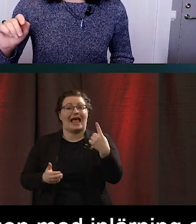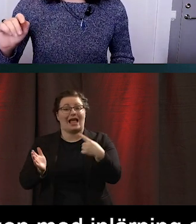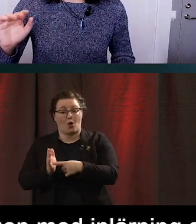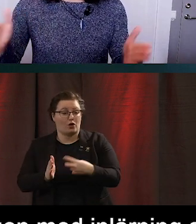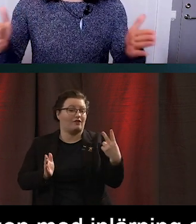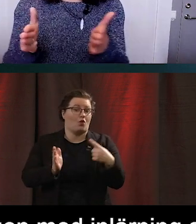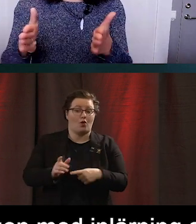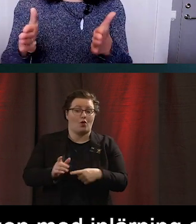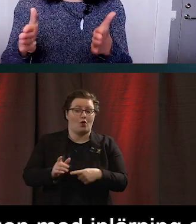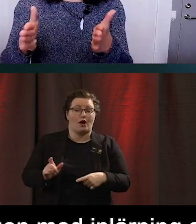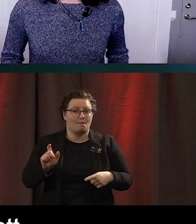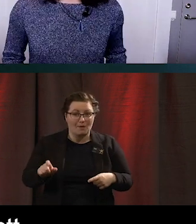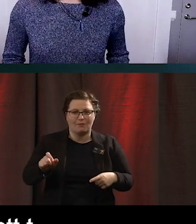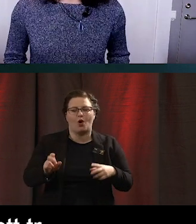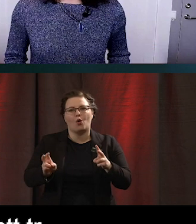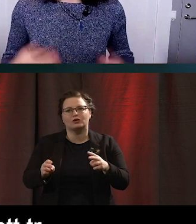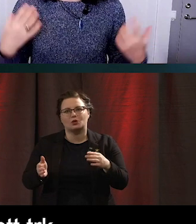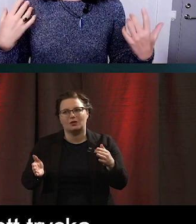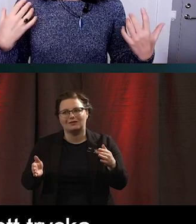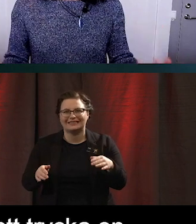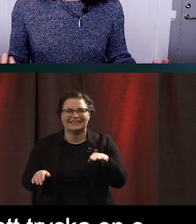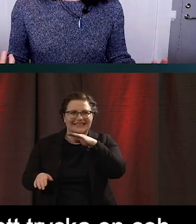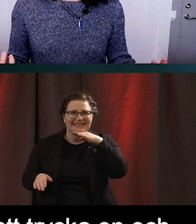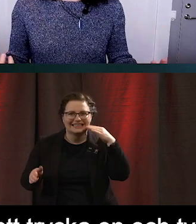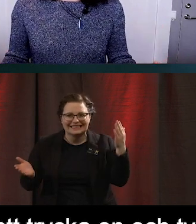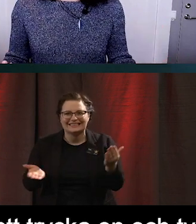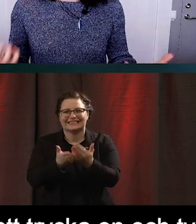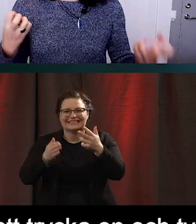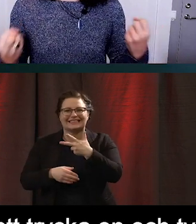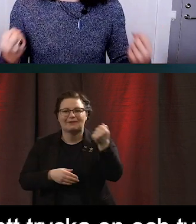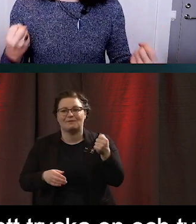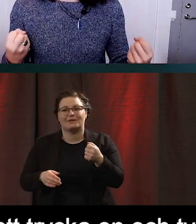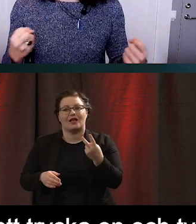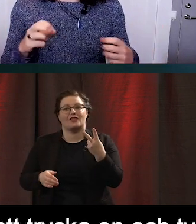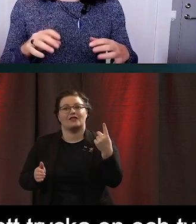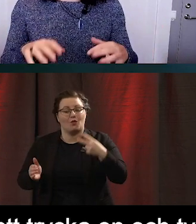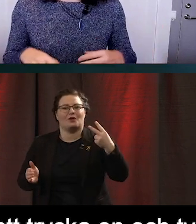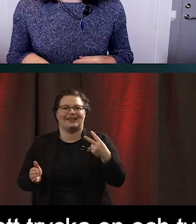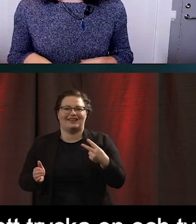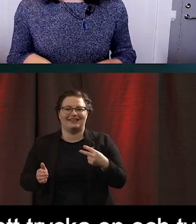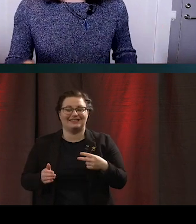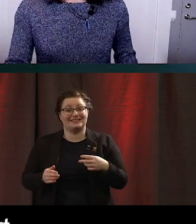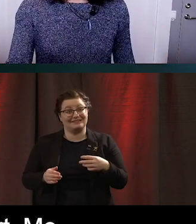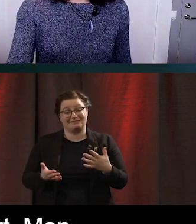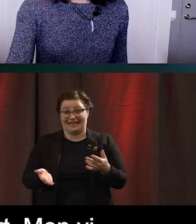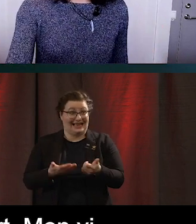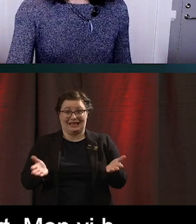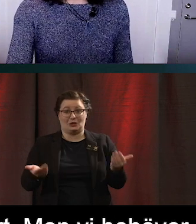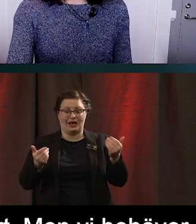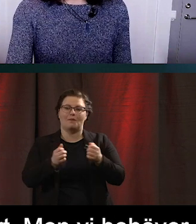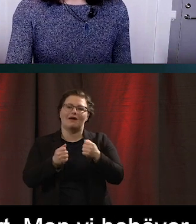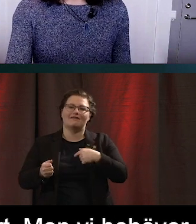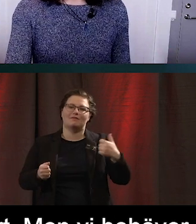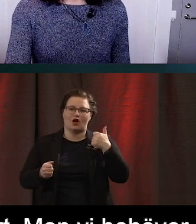och två gånger och tillräckligt nära ihop. Det är inte skönt, men vi behöver våra sinnen för att förstå att vi har gjort rätt. Om inte